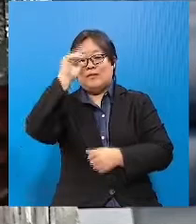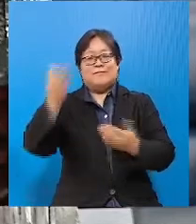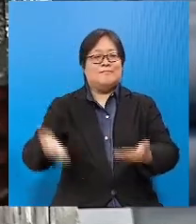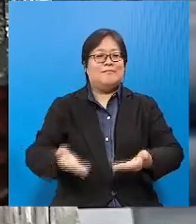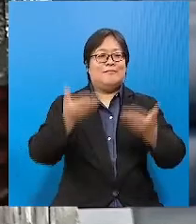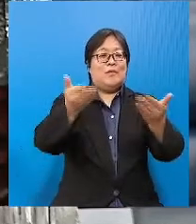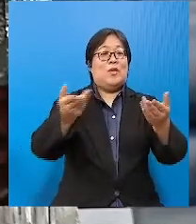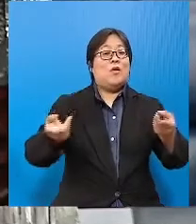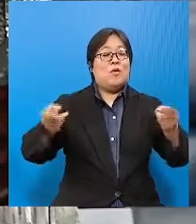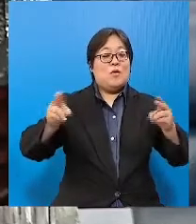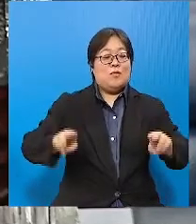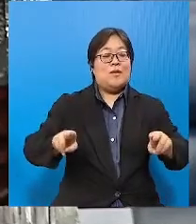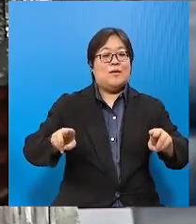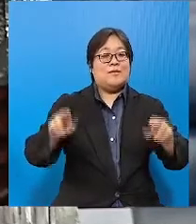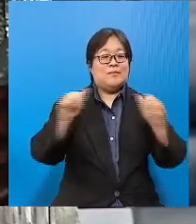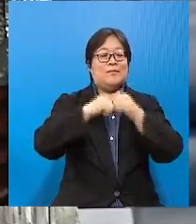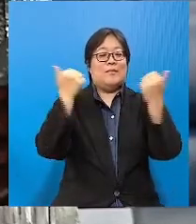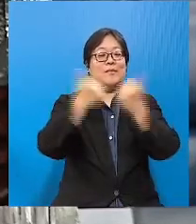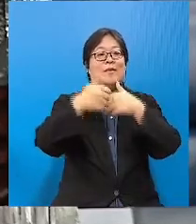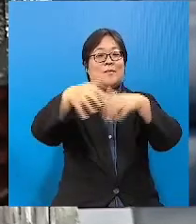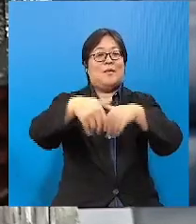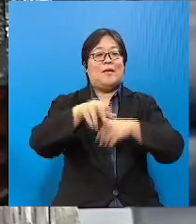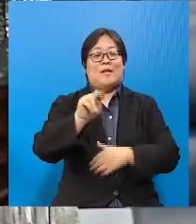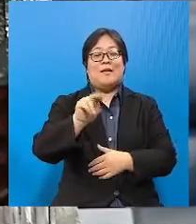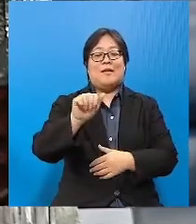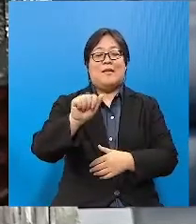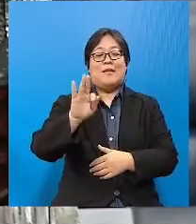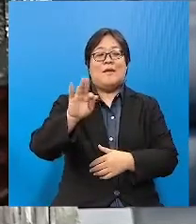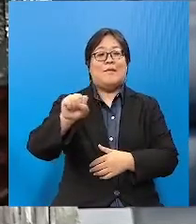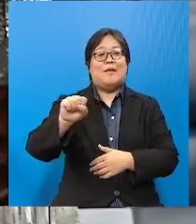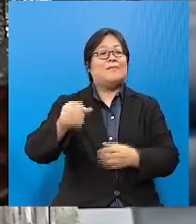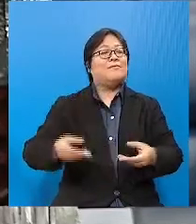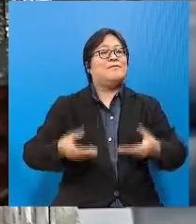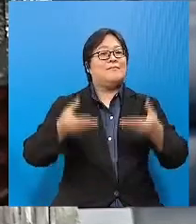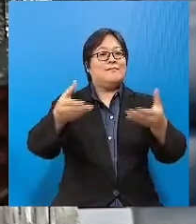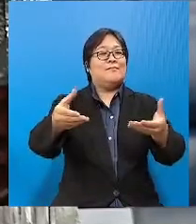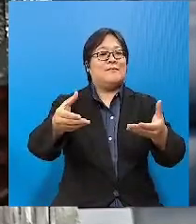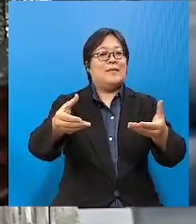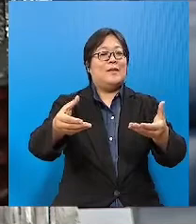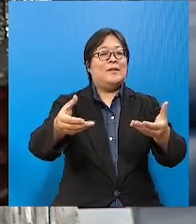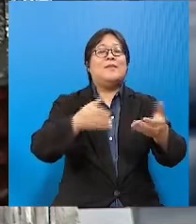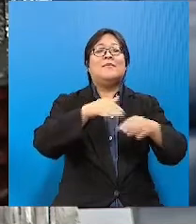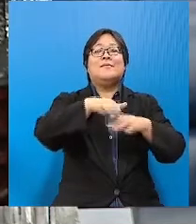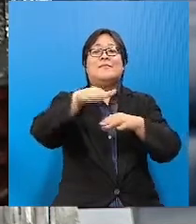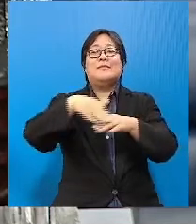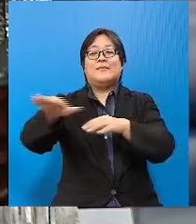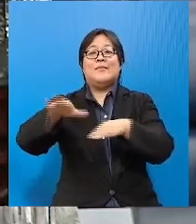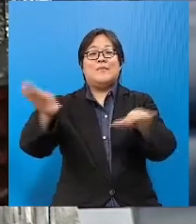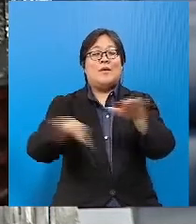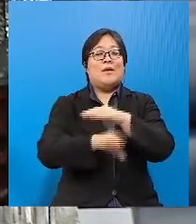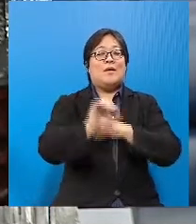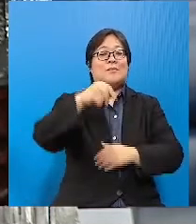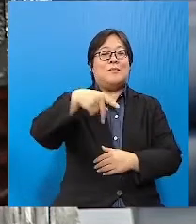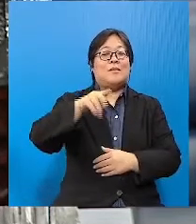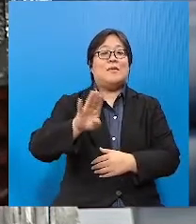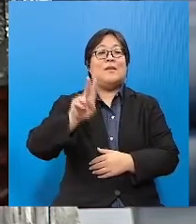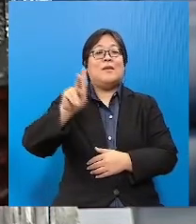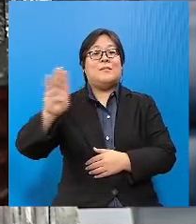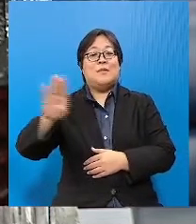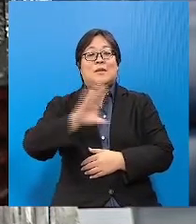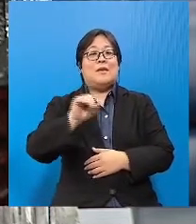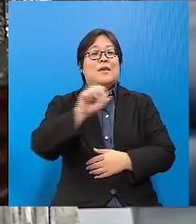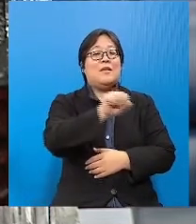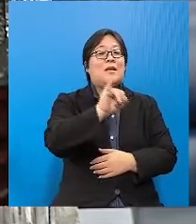kontrak kepada pertubuhan peladang nafas untuk membekal dan menghantar input pertanian di bawah SBPKP dan